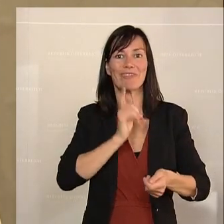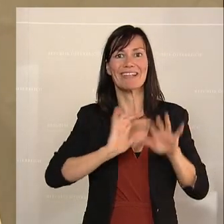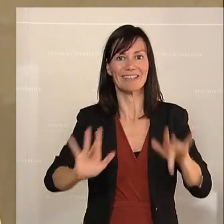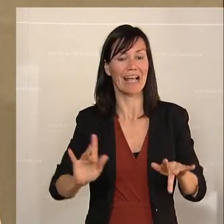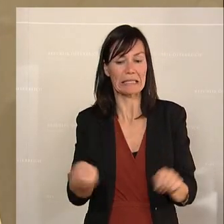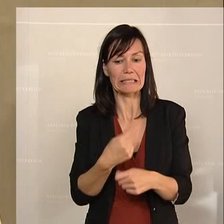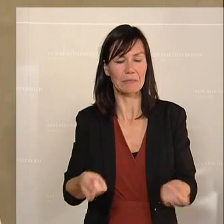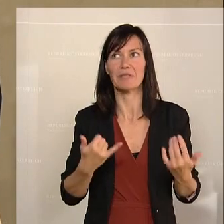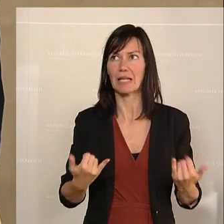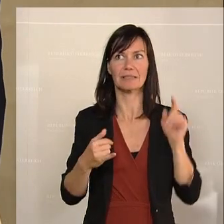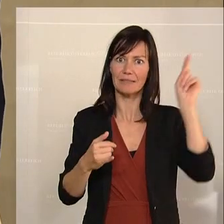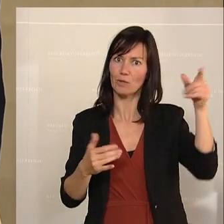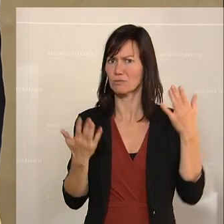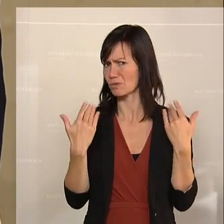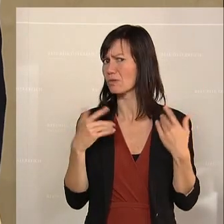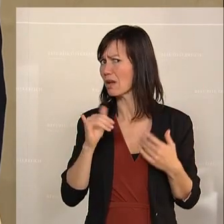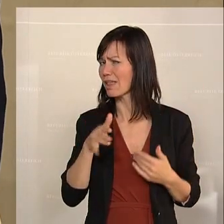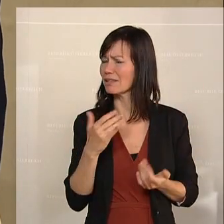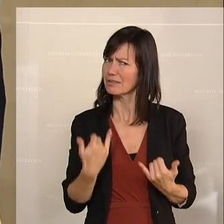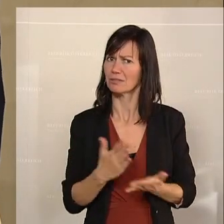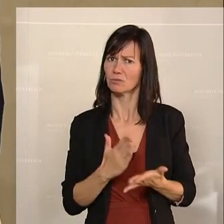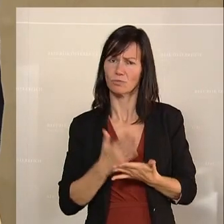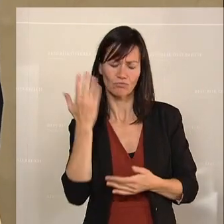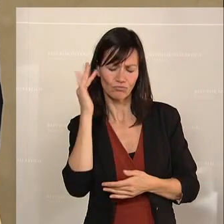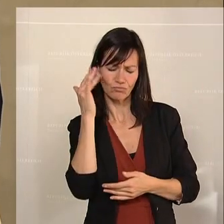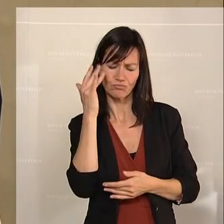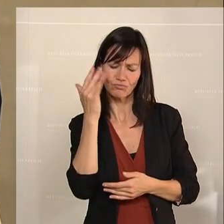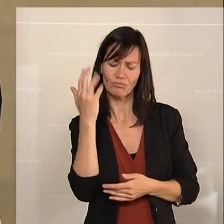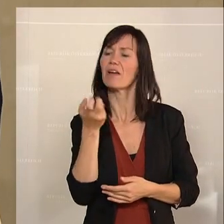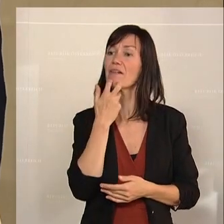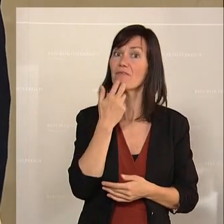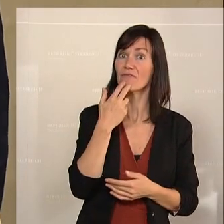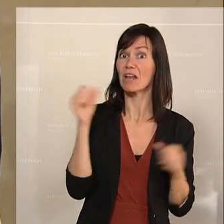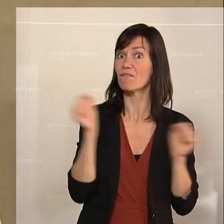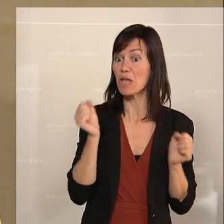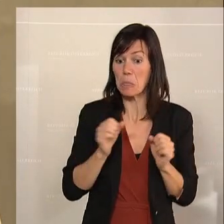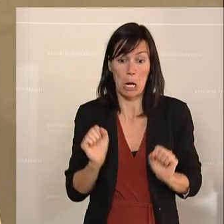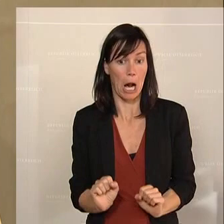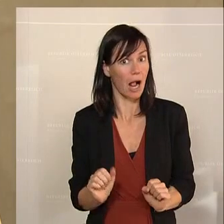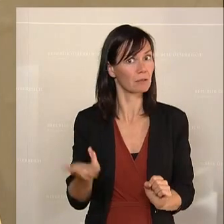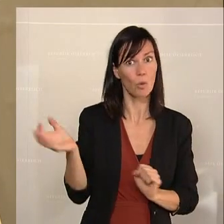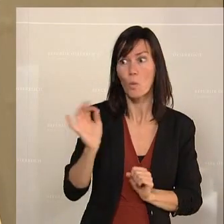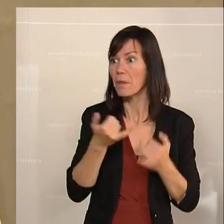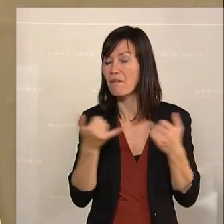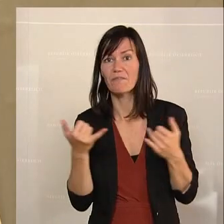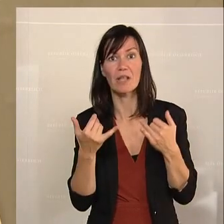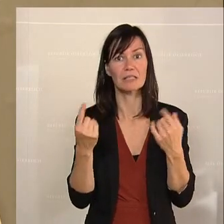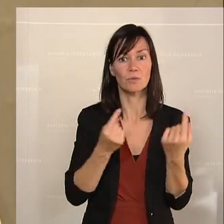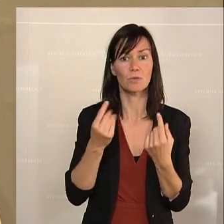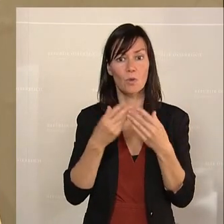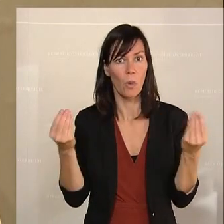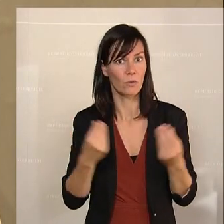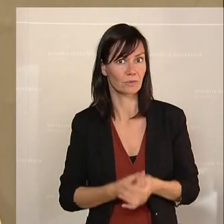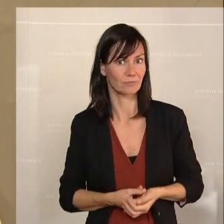ein bisschen kühler wird, sollten auch Sie darüber nachdenken, ob Sie im Winter im Kalten sitzen wollen oder wie Sie mit der Situation umgehen. Momentan